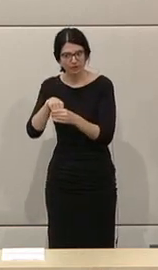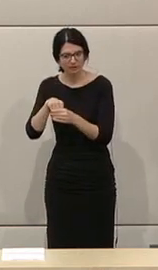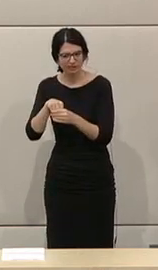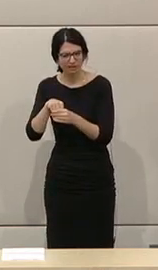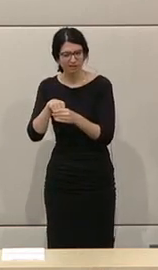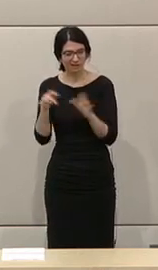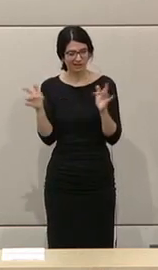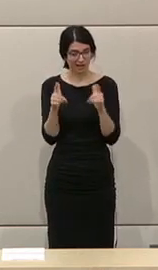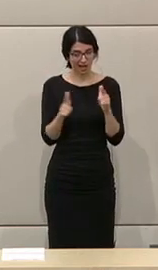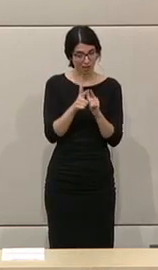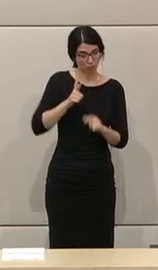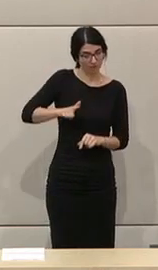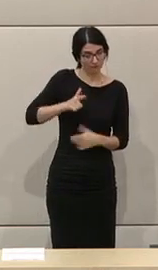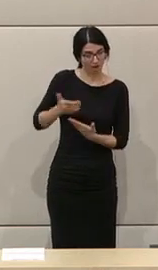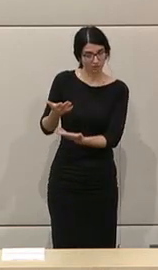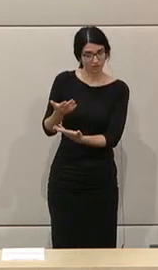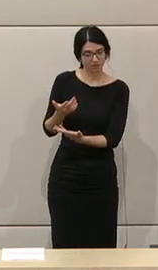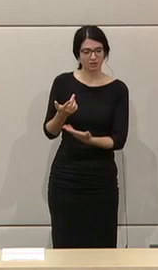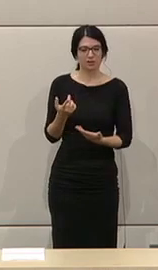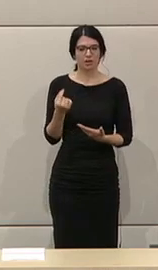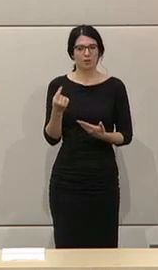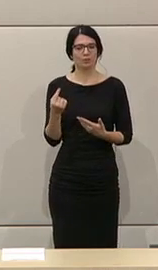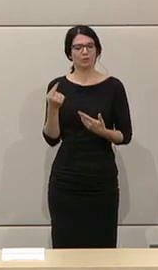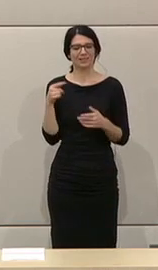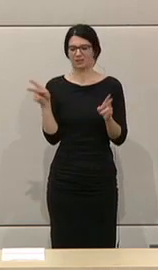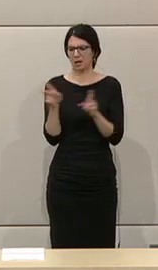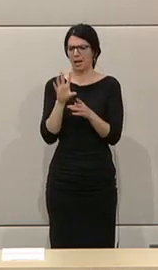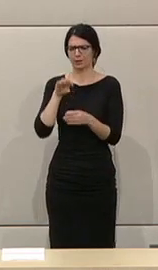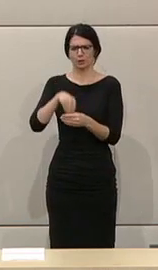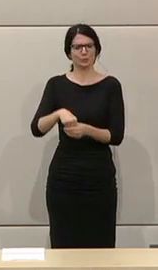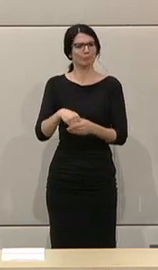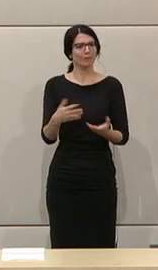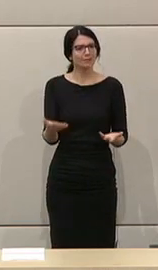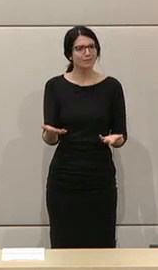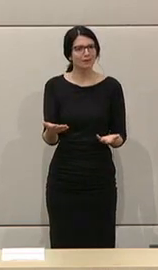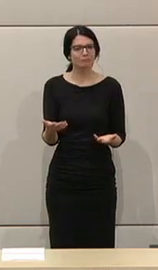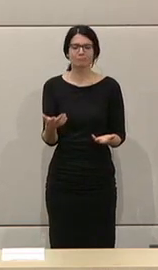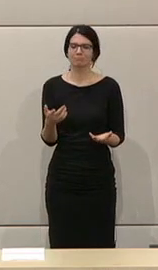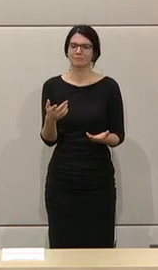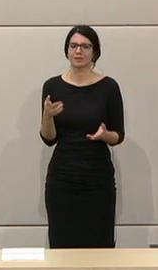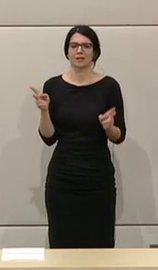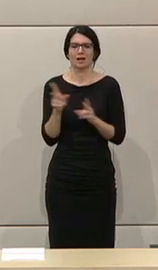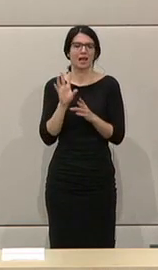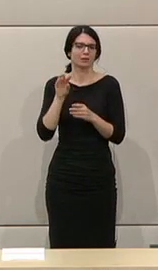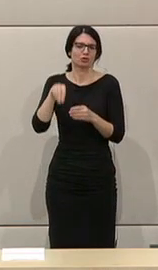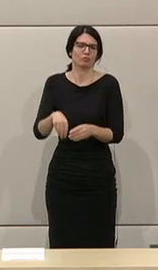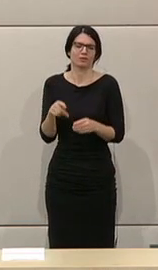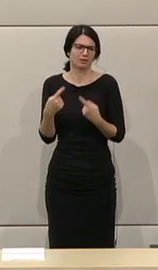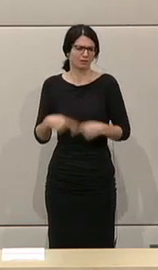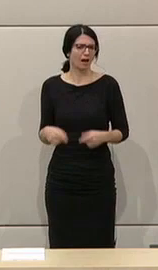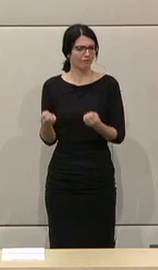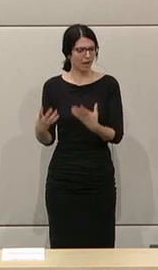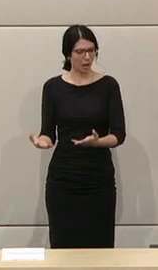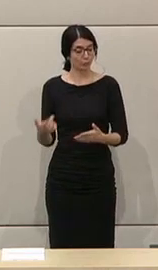etwas erwartet wird. Und das ist der Unterschied, den es ausmacht. Kleinspenden ist völlig klar, die müssen zulässig sein und es ist natürlich